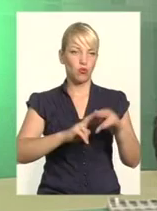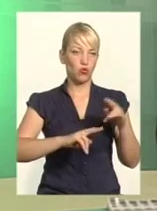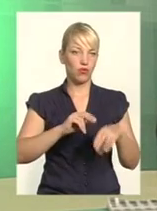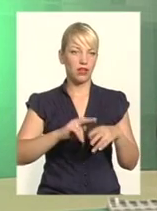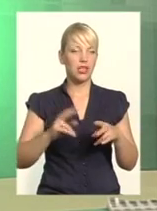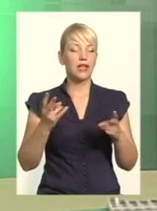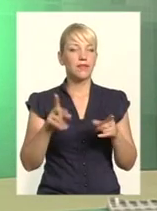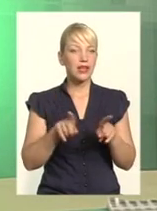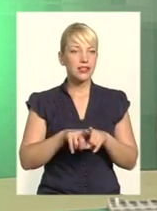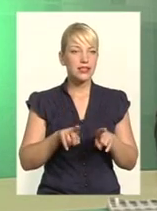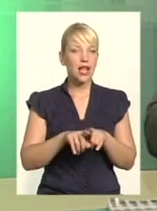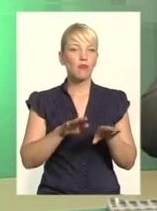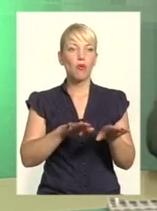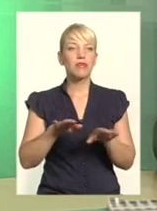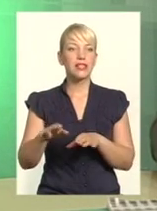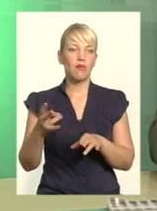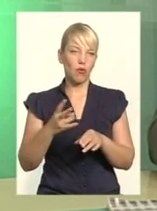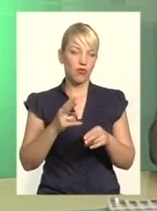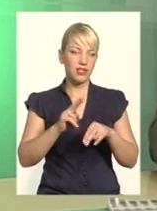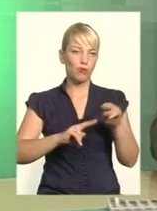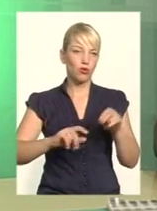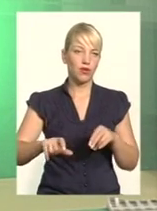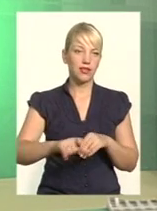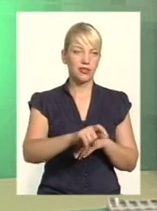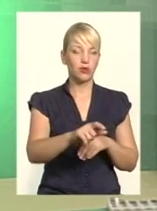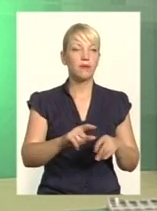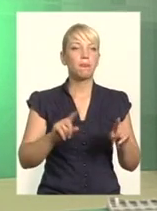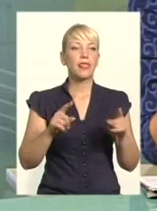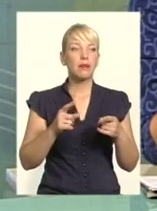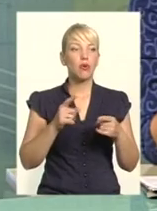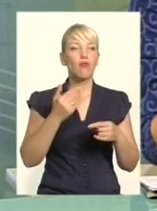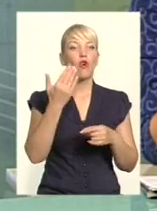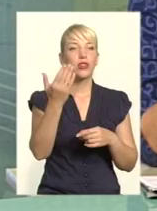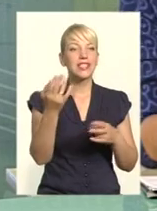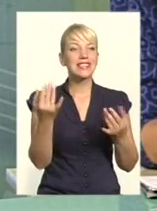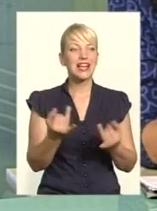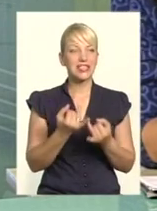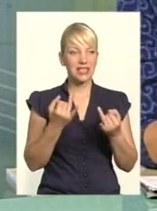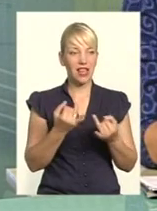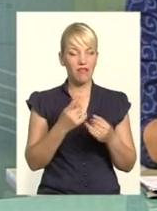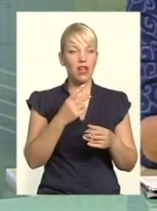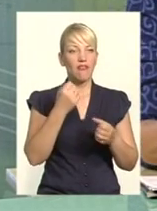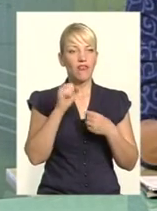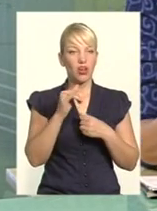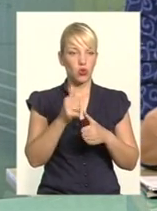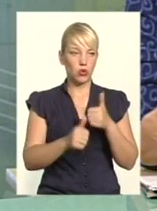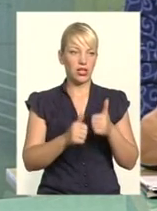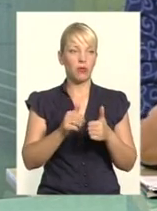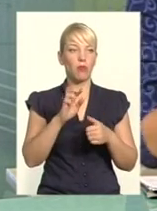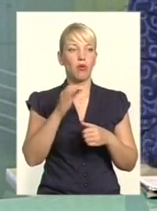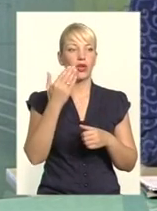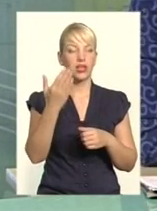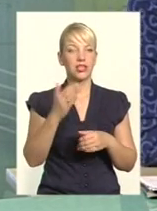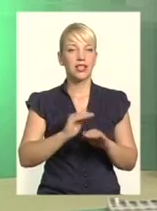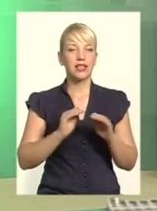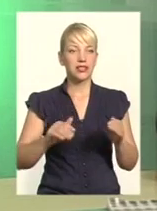Так само місцеві, усі інші речі в тендерах потрібно визначити. Вони зацікавлені, правда ж? Тому що вони ходять їхні діти по речіми